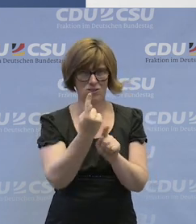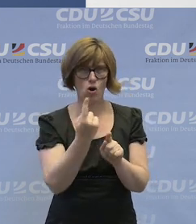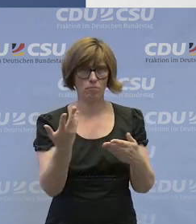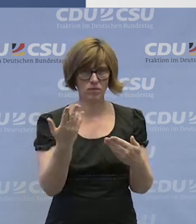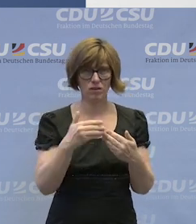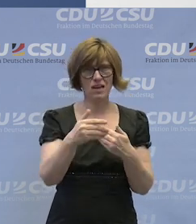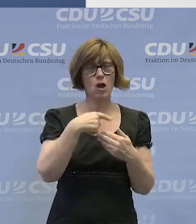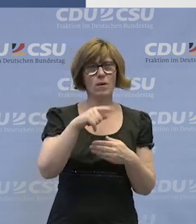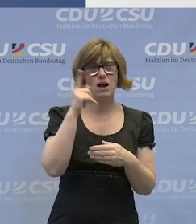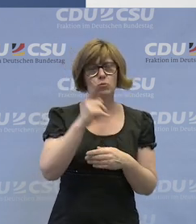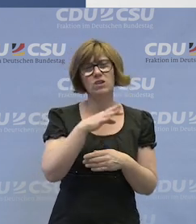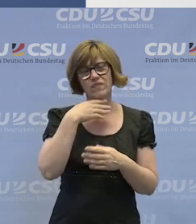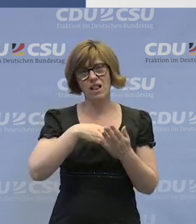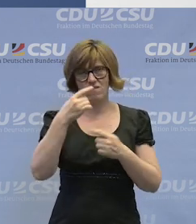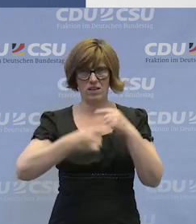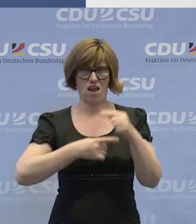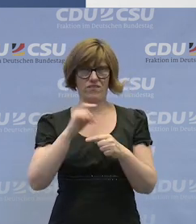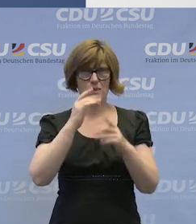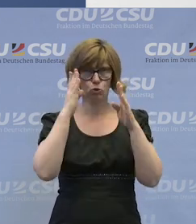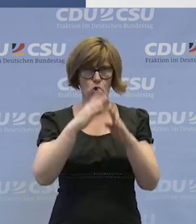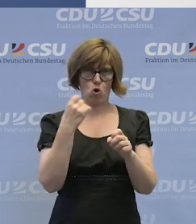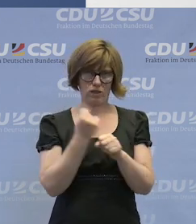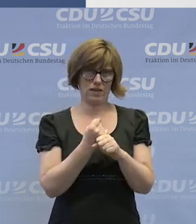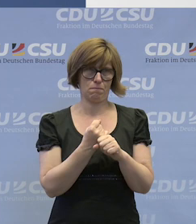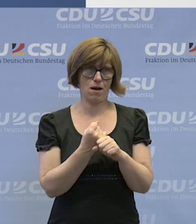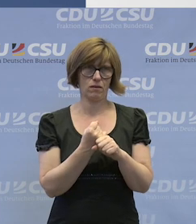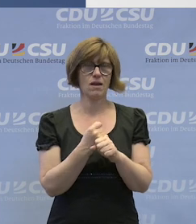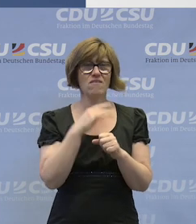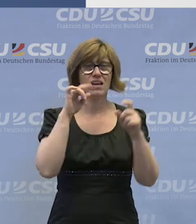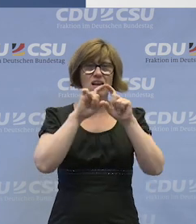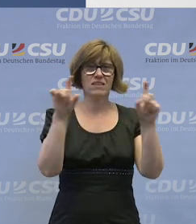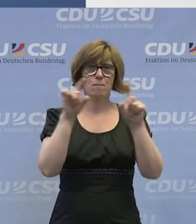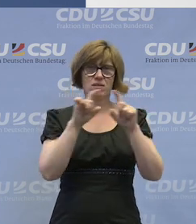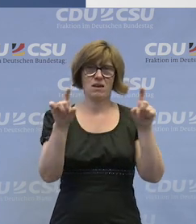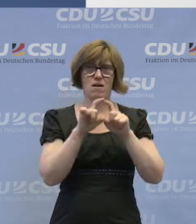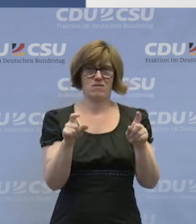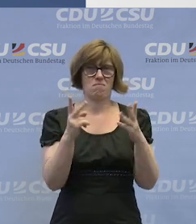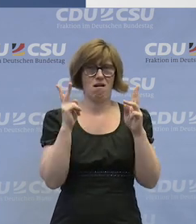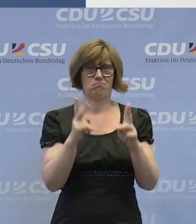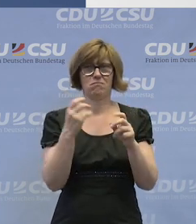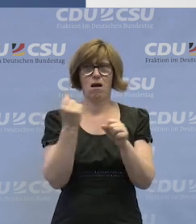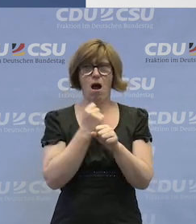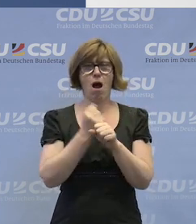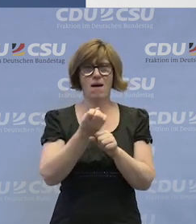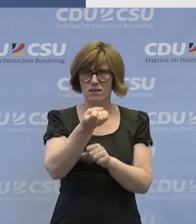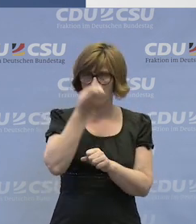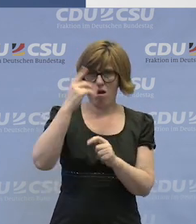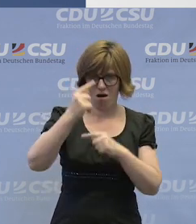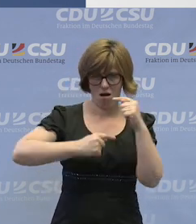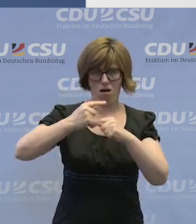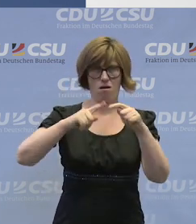viel weiter zu entwickeln, zu konkretisieren. Vieles wird, glaube ich, auch in der Arbeit erst klar.